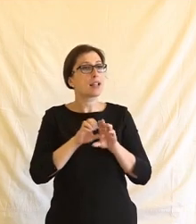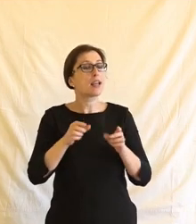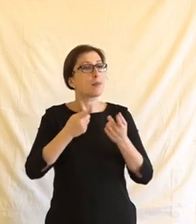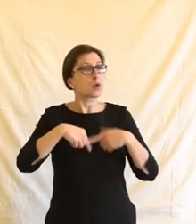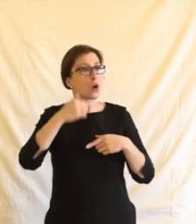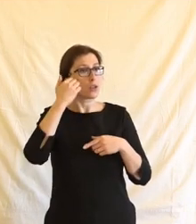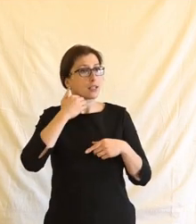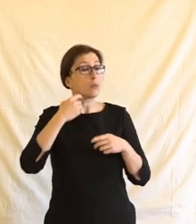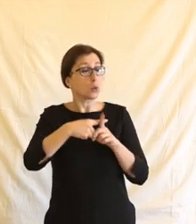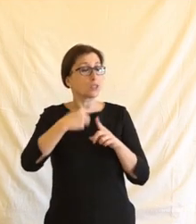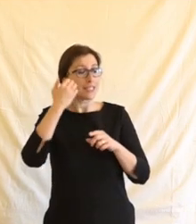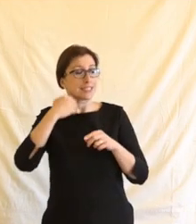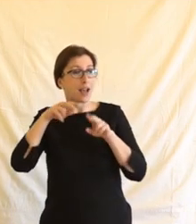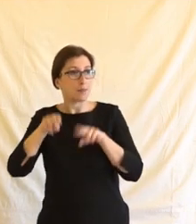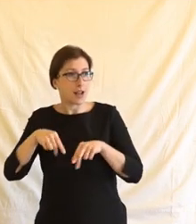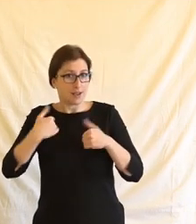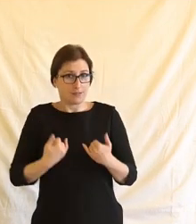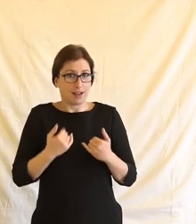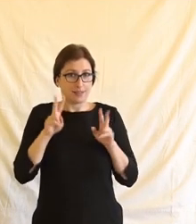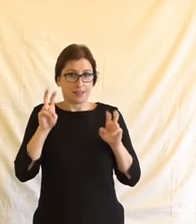digitální době? Vaše zkušenost.